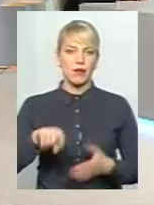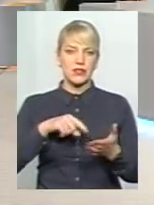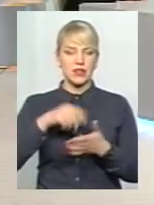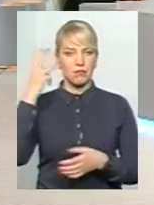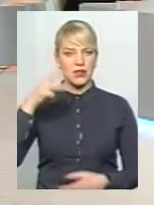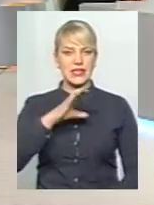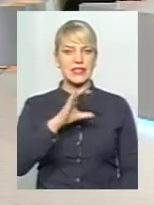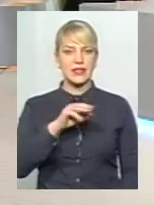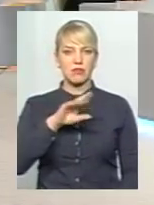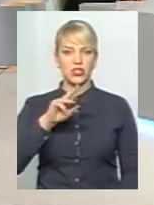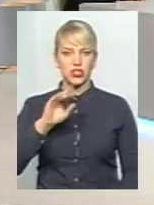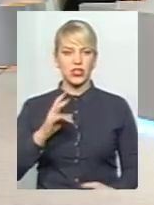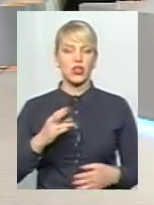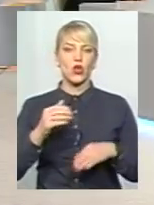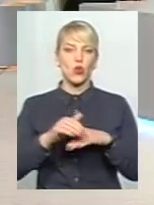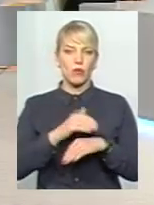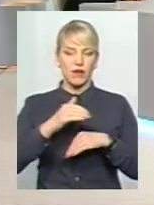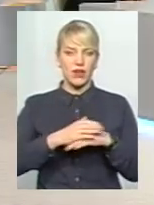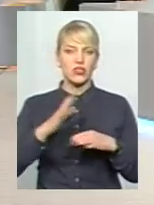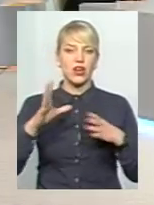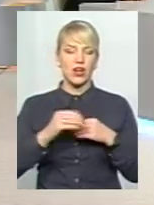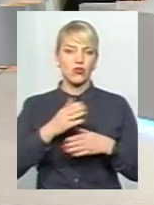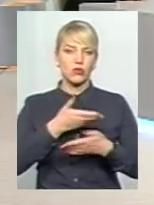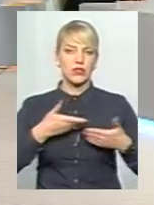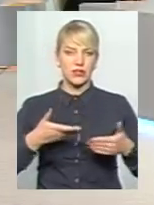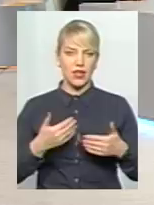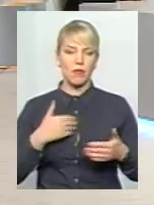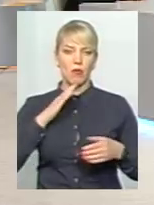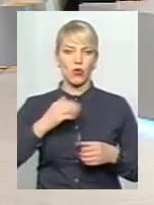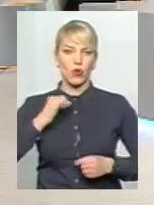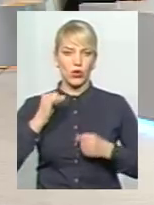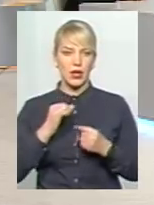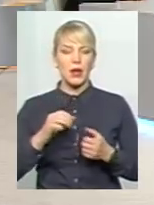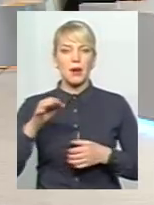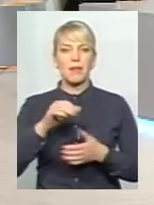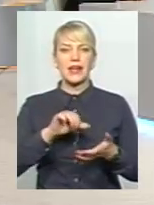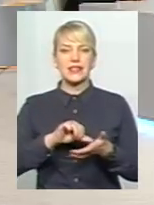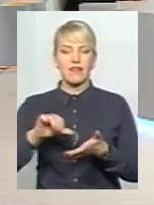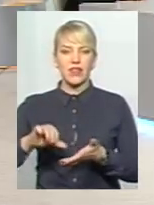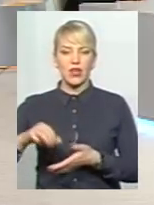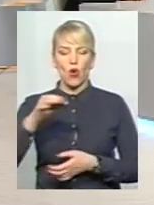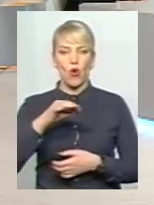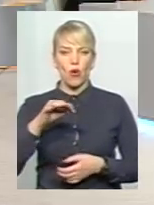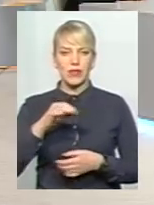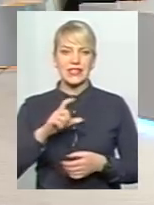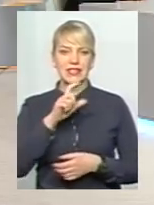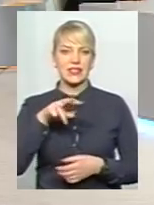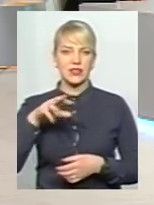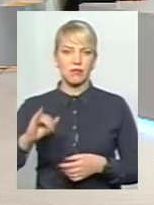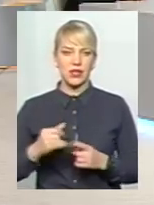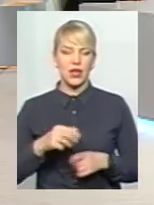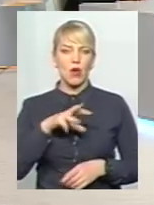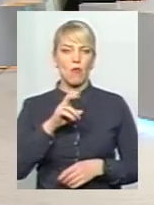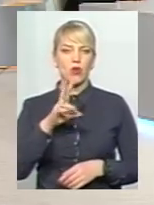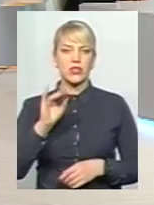Вітаю. Разом із нами в студії мої колеги – представники обласних засобів масової інформації. Це Тетяна Москальчук,